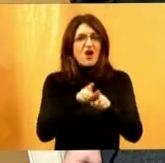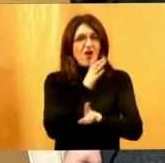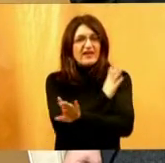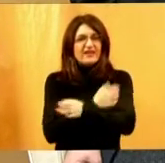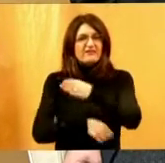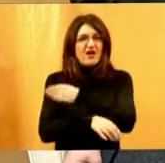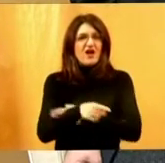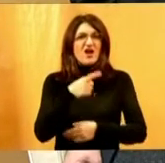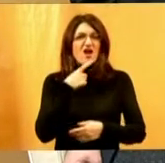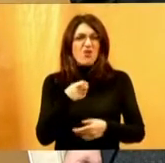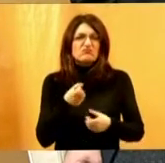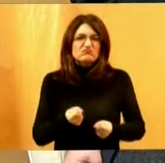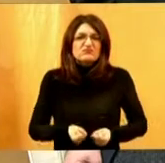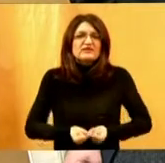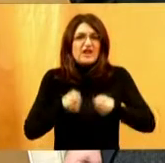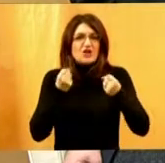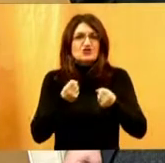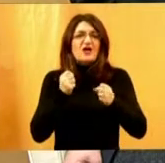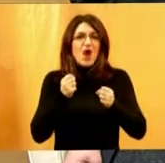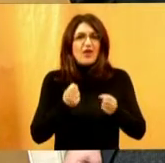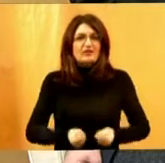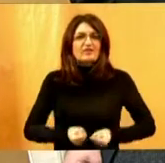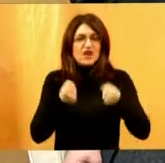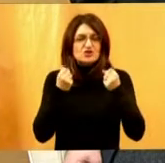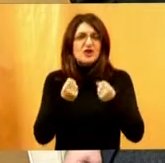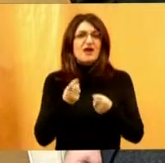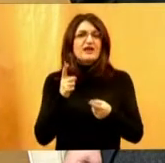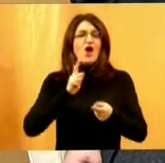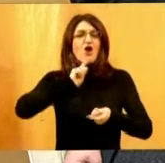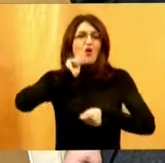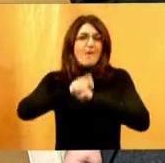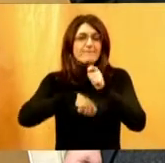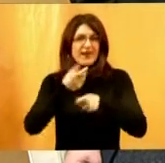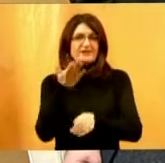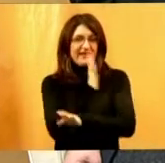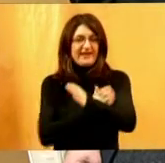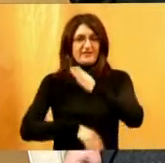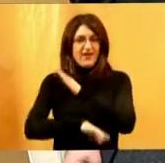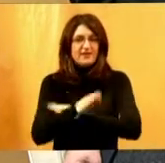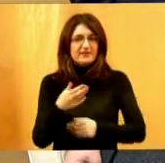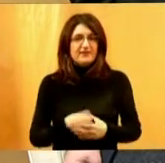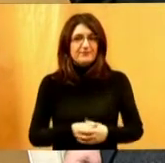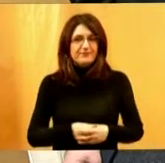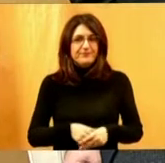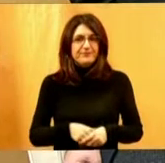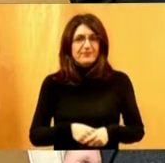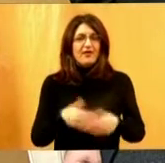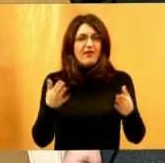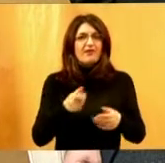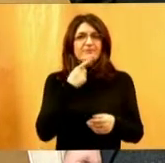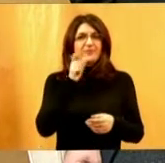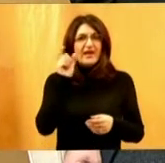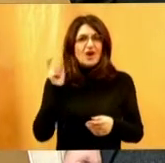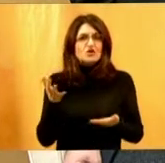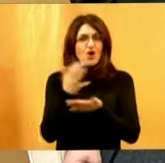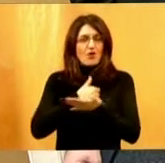definira kao vrlo složen, vrlo složen, težak i kompleksan invaliditet. Kad je riječ o korištenju